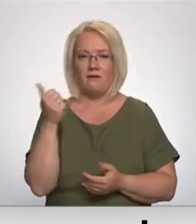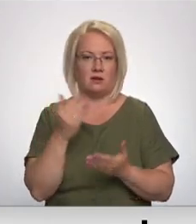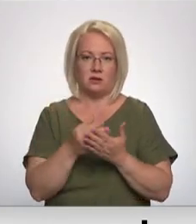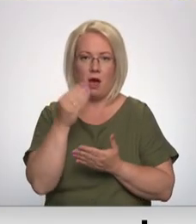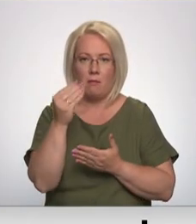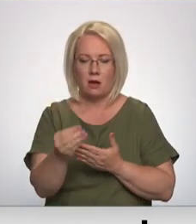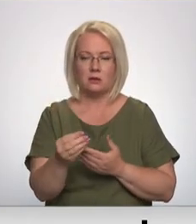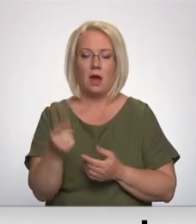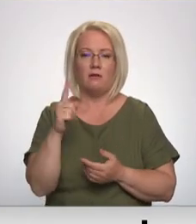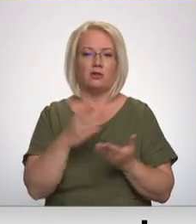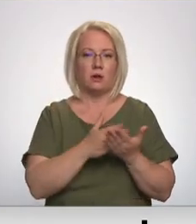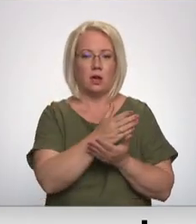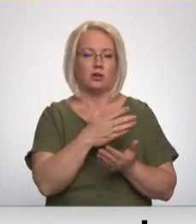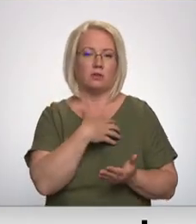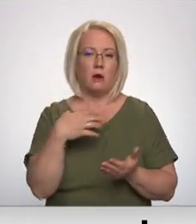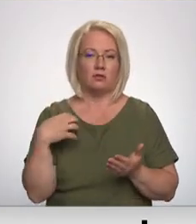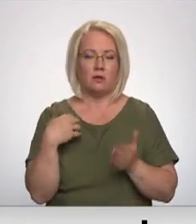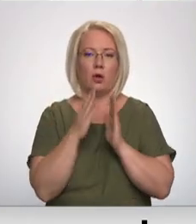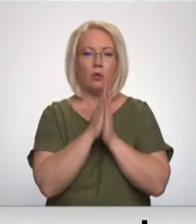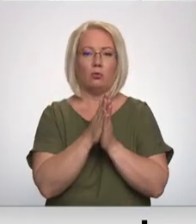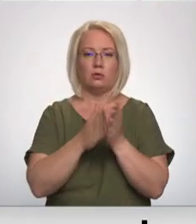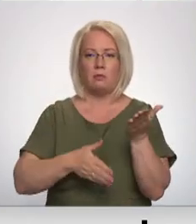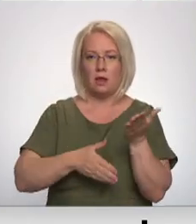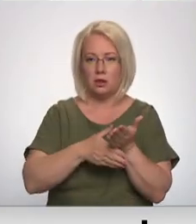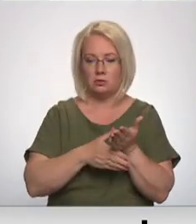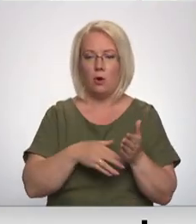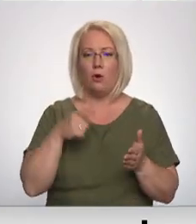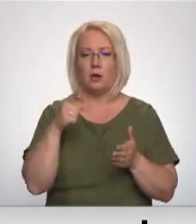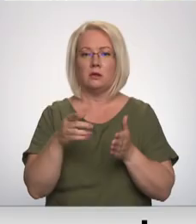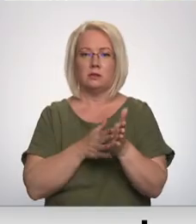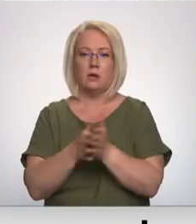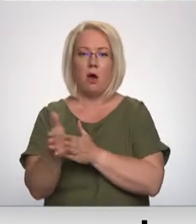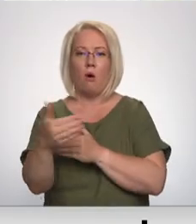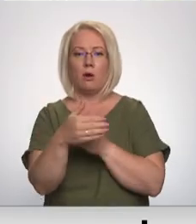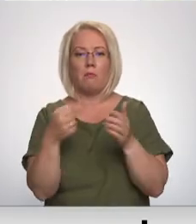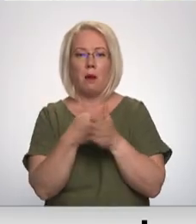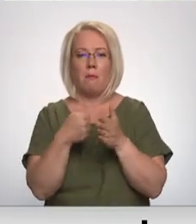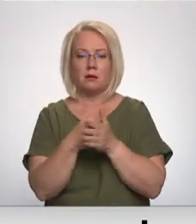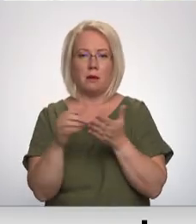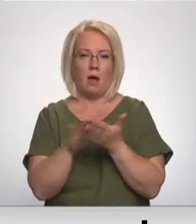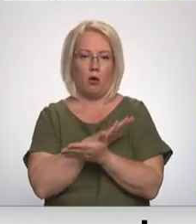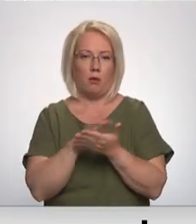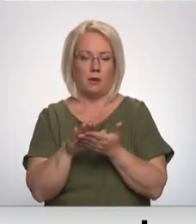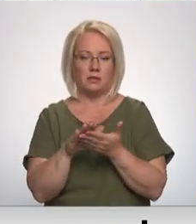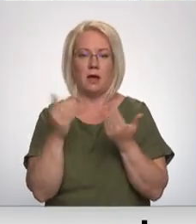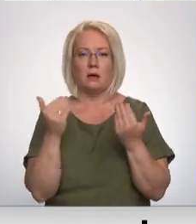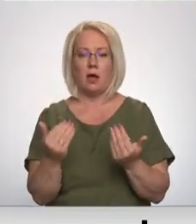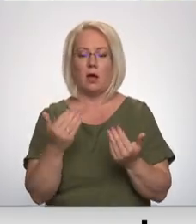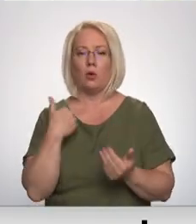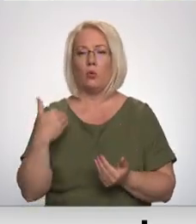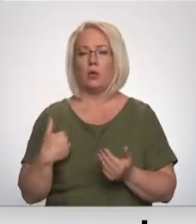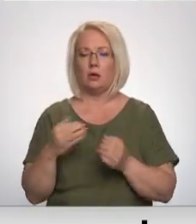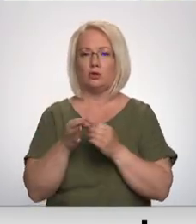viņš nākas pašvaldību lūdzu un palīdzību, un tas ar pabalstiem atkal jākompensē. Šobrīd kuldīgs novadā